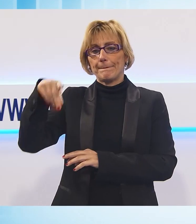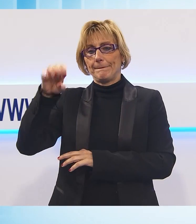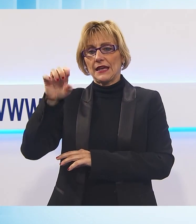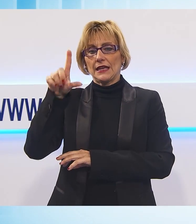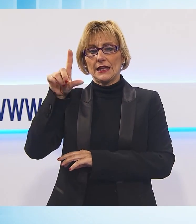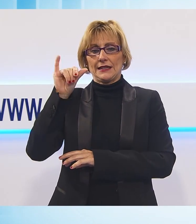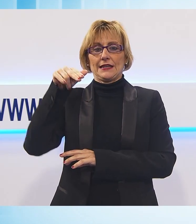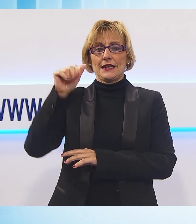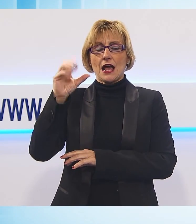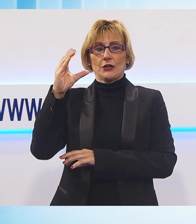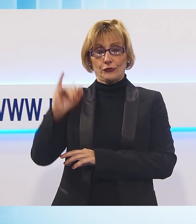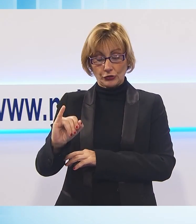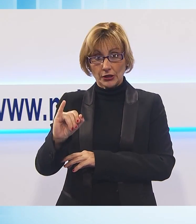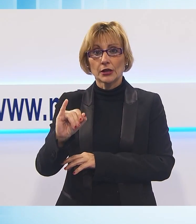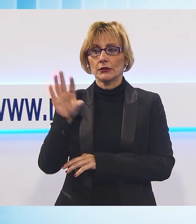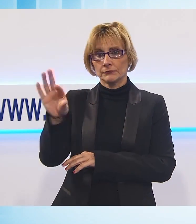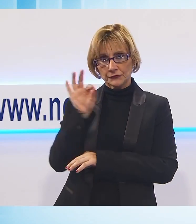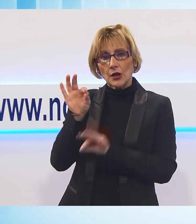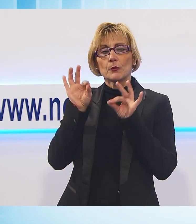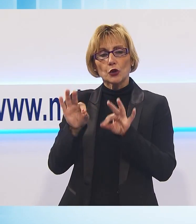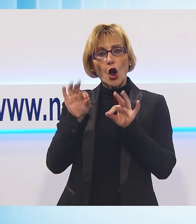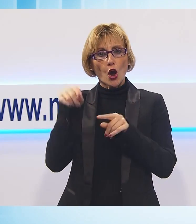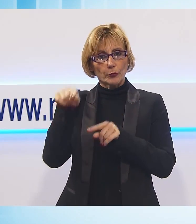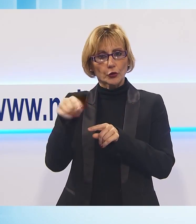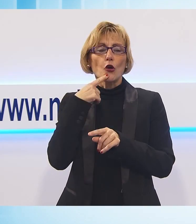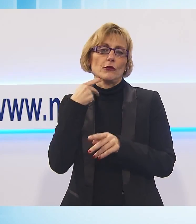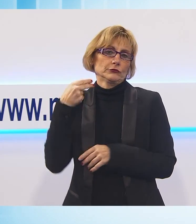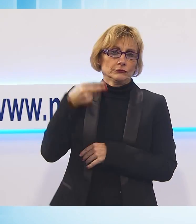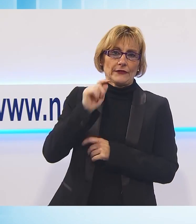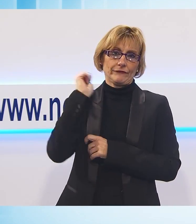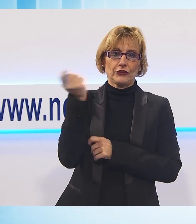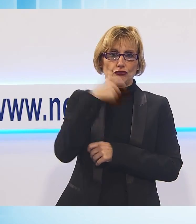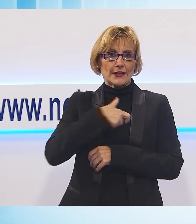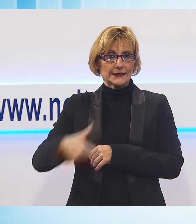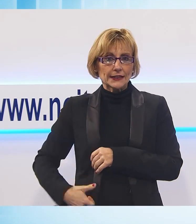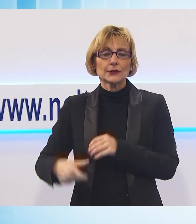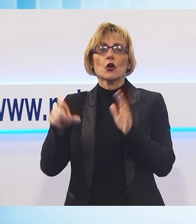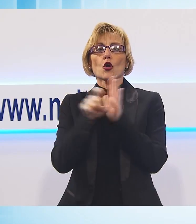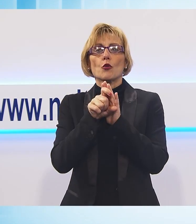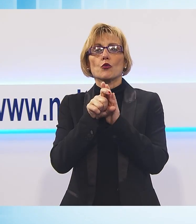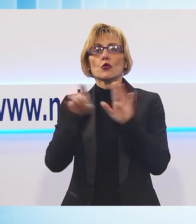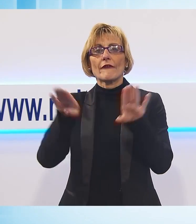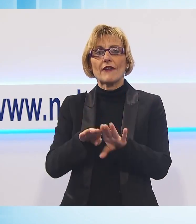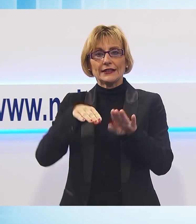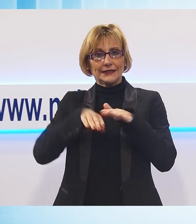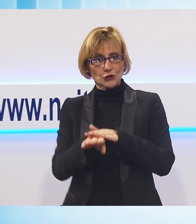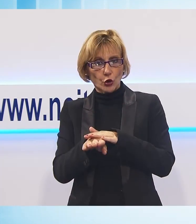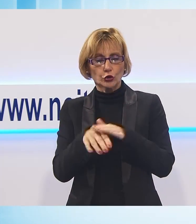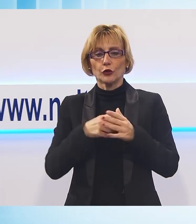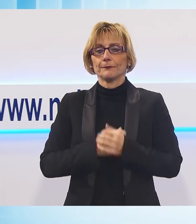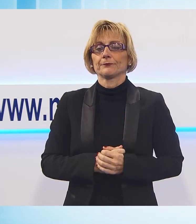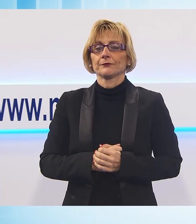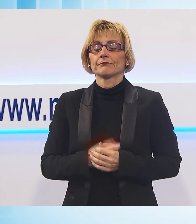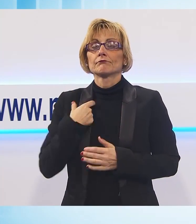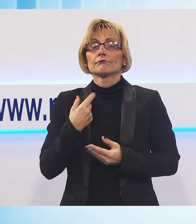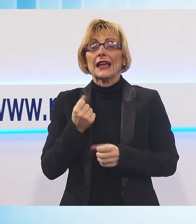designata da parte della Comunità del Parco e già Vice Sindaco del Comune di Vagli di Sotto. Sono onorata di questo incarico,